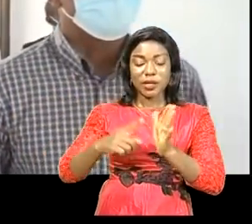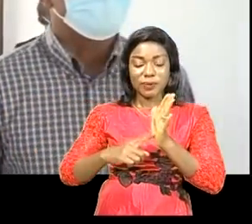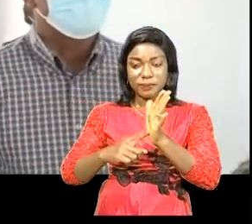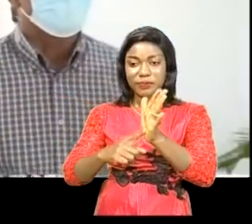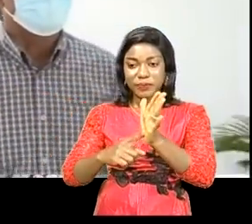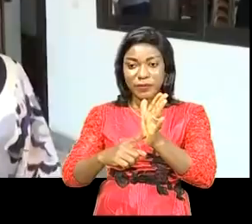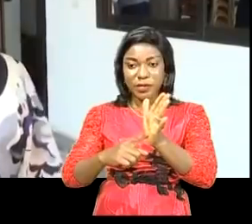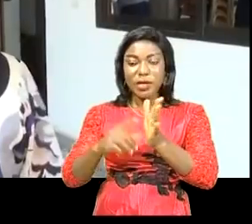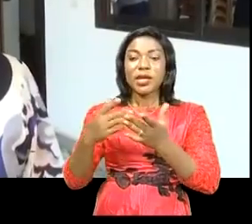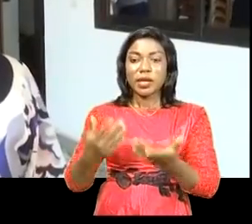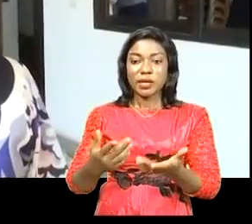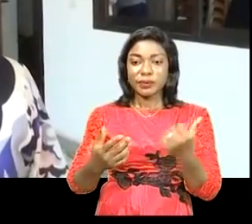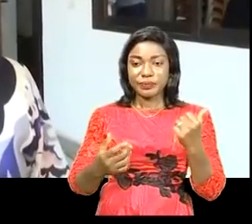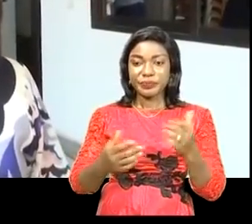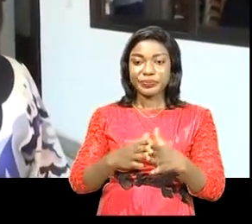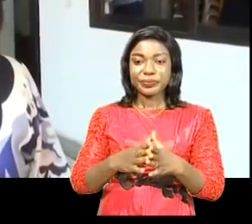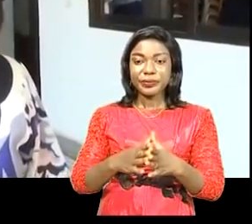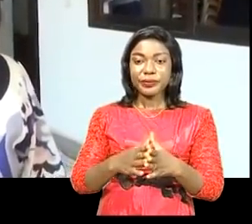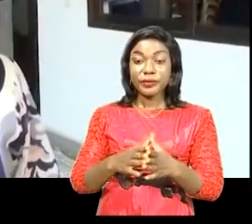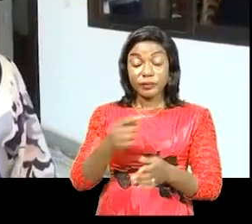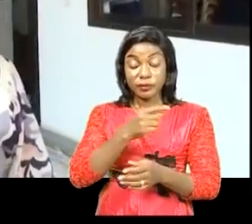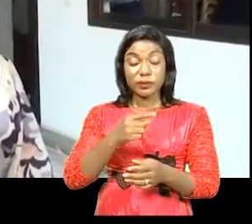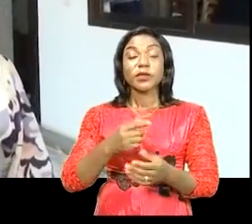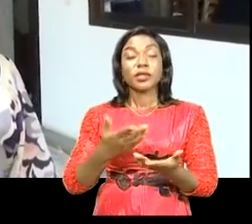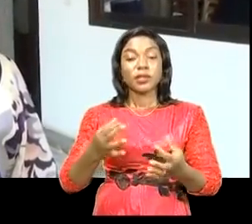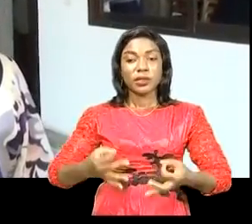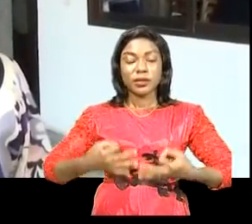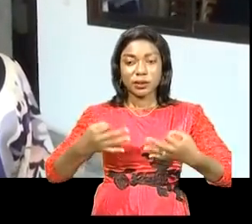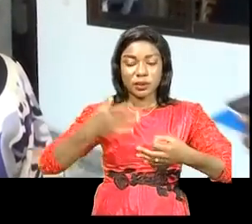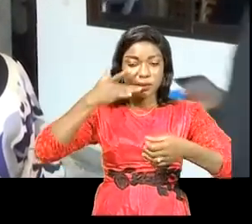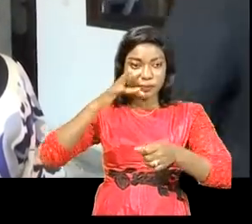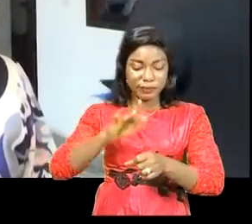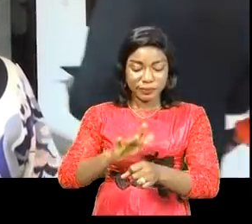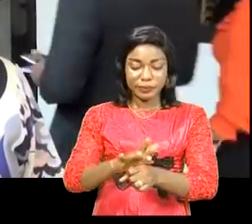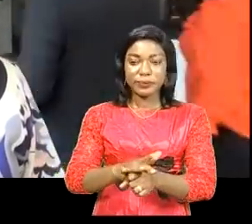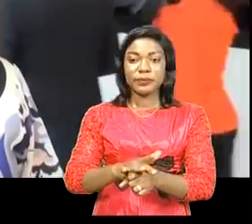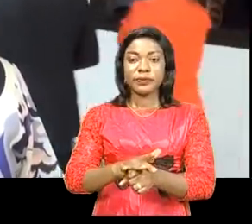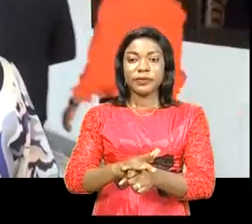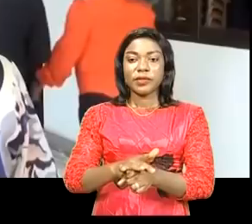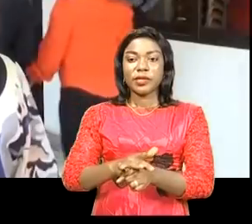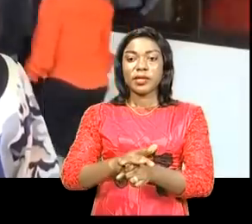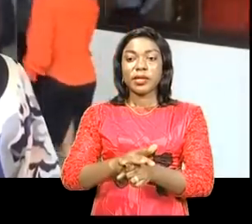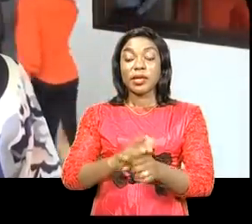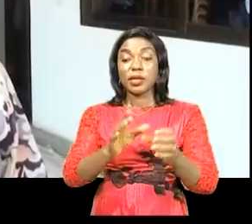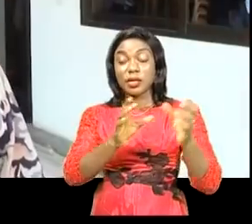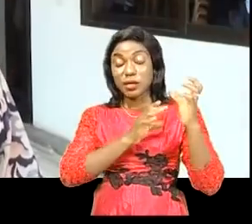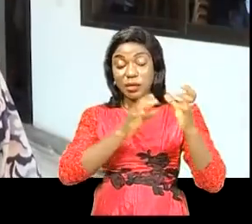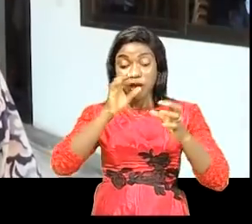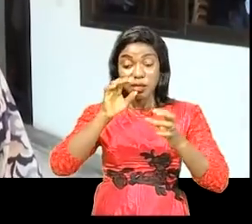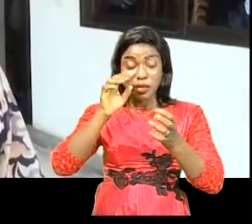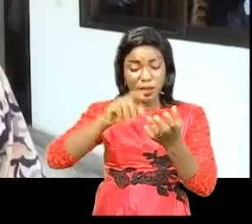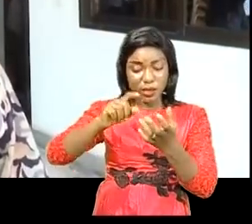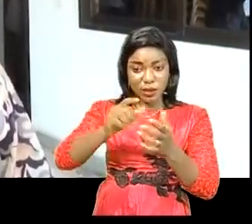récemment. Personnellement, c'est une joie pour moi d'être promis au bac de chef de service chargé de statistiques. Nous allons